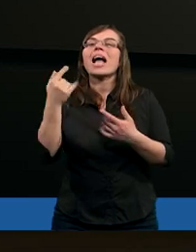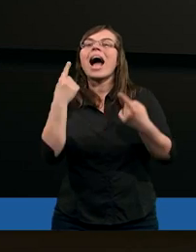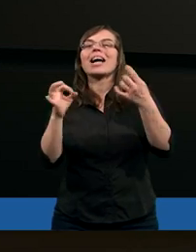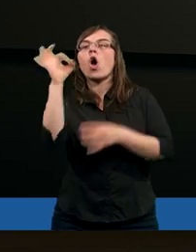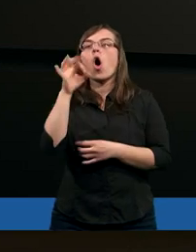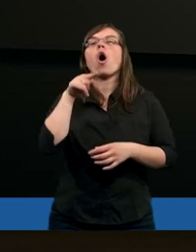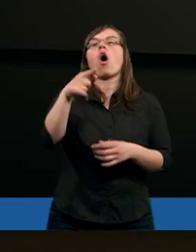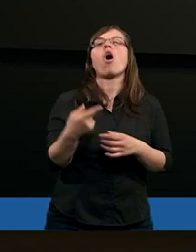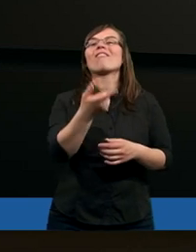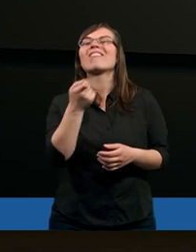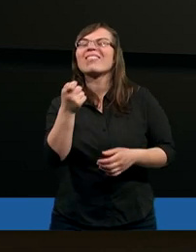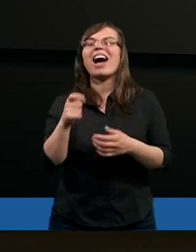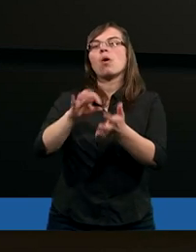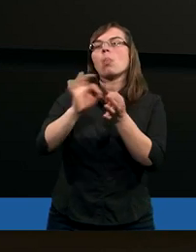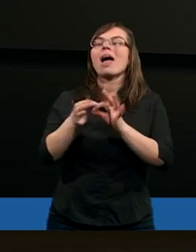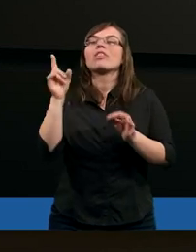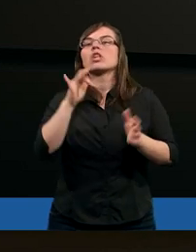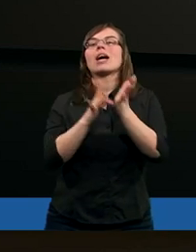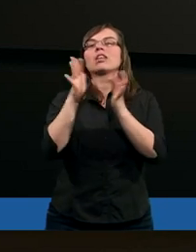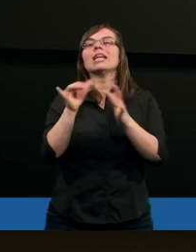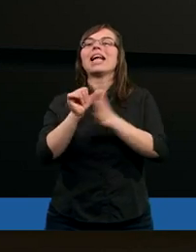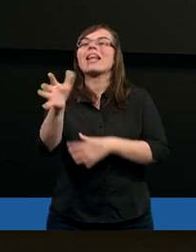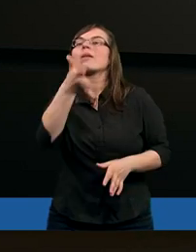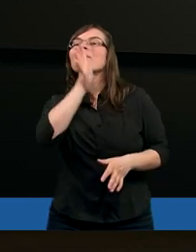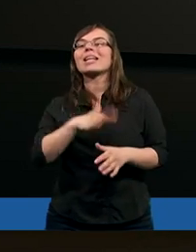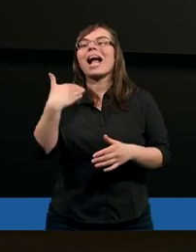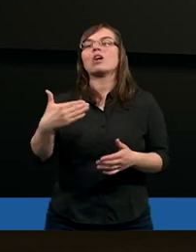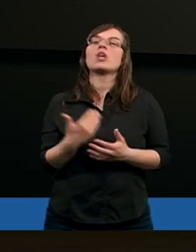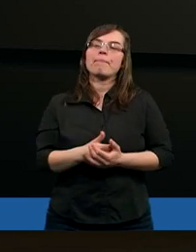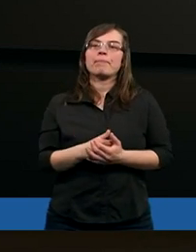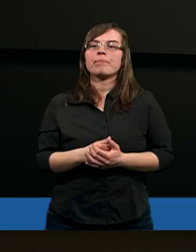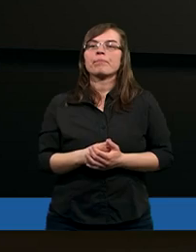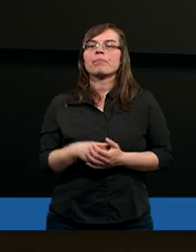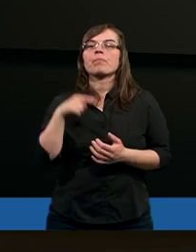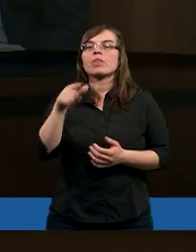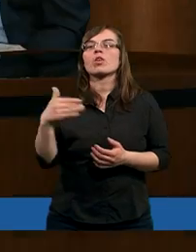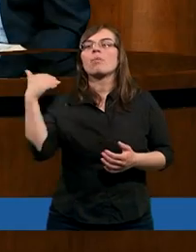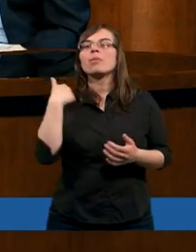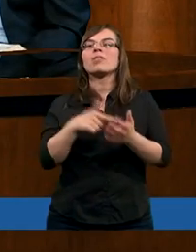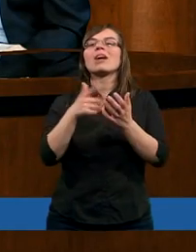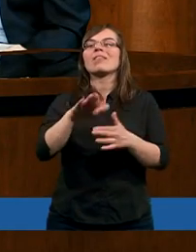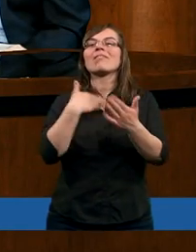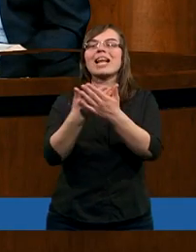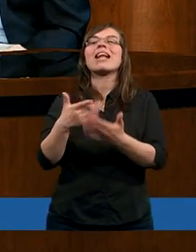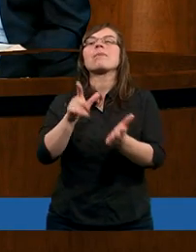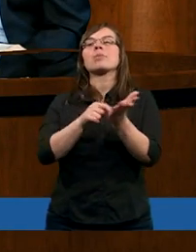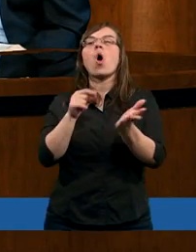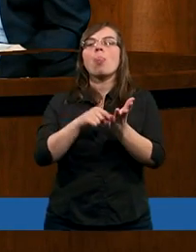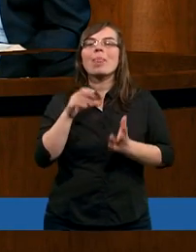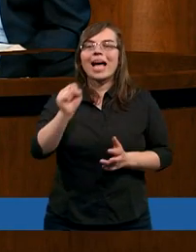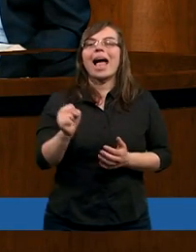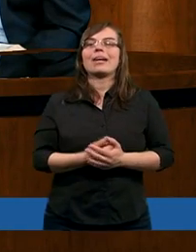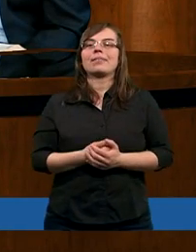on wyznał nawet, że Chrystus jest Mesjaszem? No to było to wielkie wyznanie Piotra.